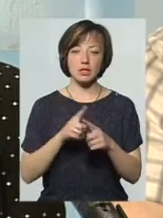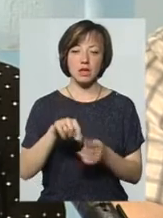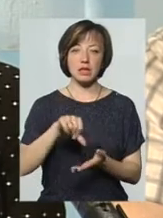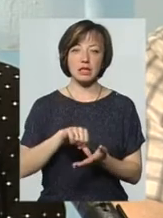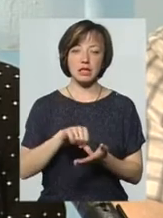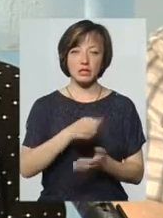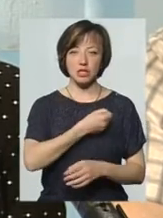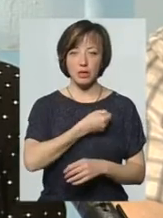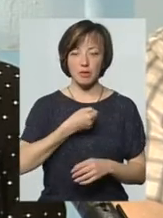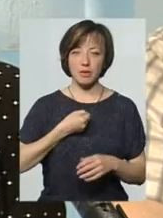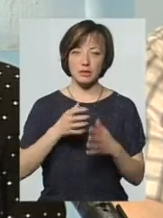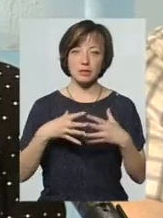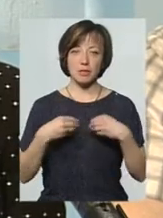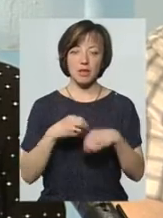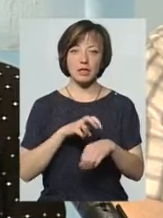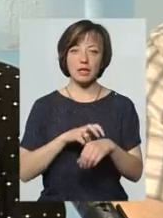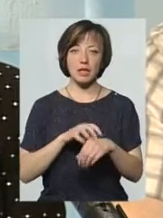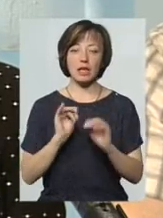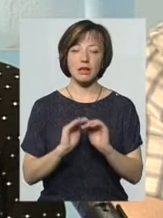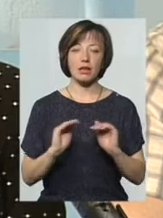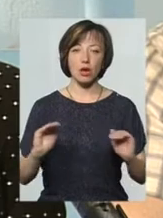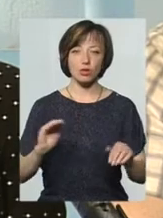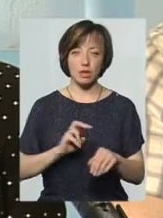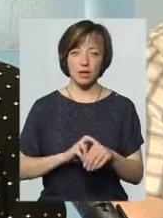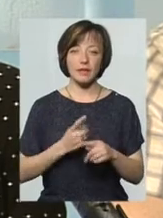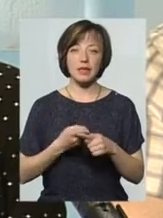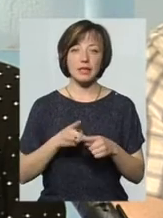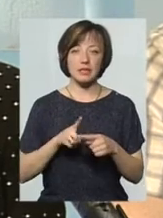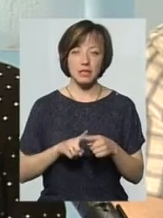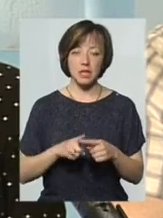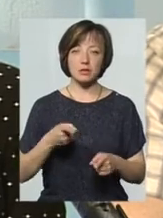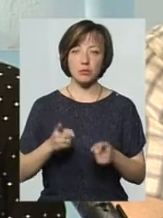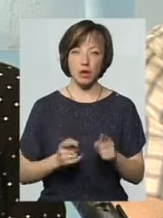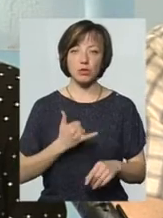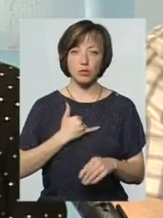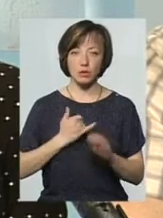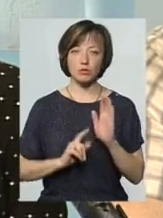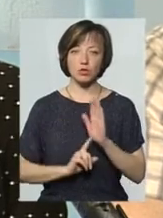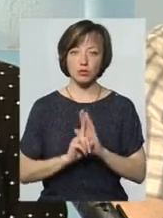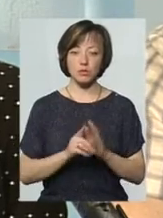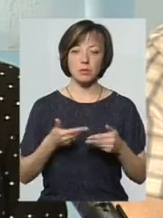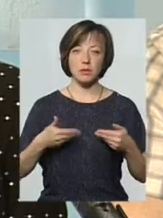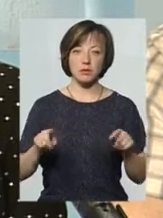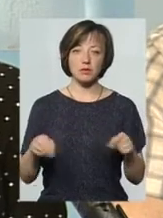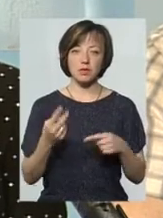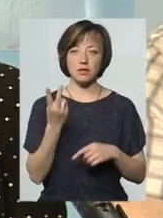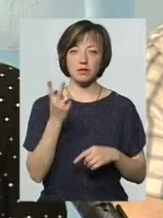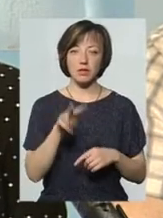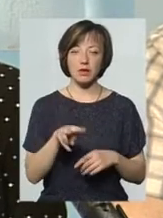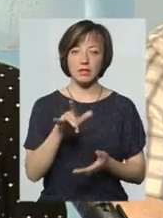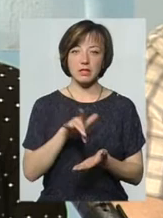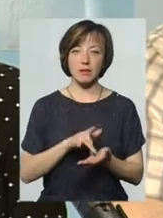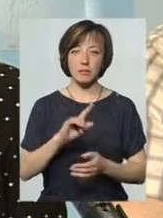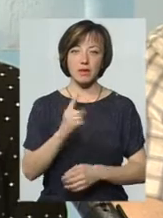терапевт, сімейний лікар, дільничий педіатр. І оце, справді, в нас почалося, тому що ми створяли два центри первинної